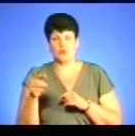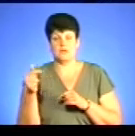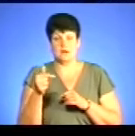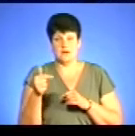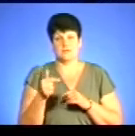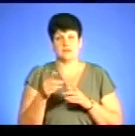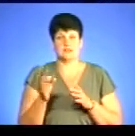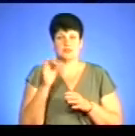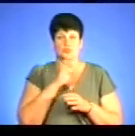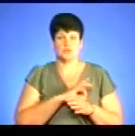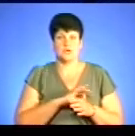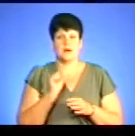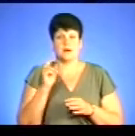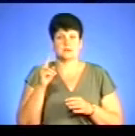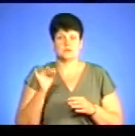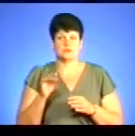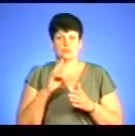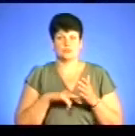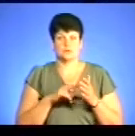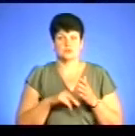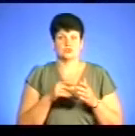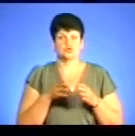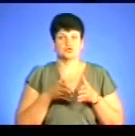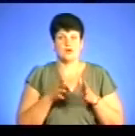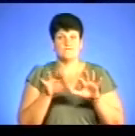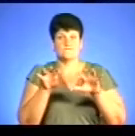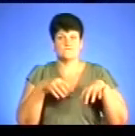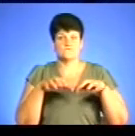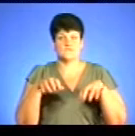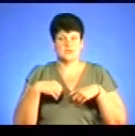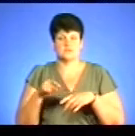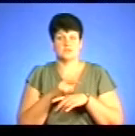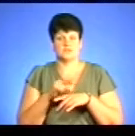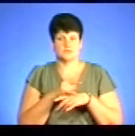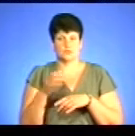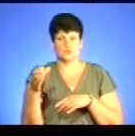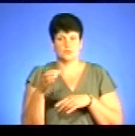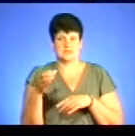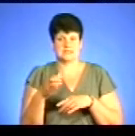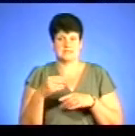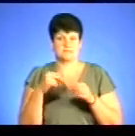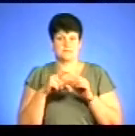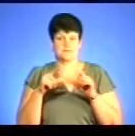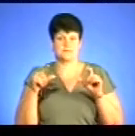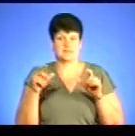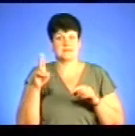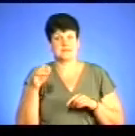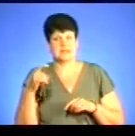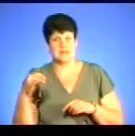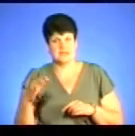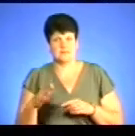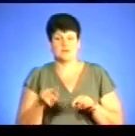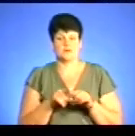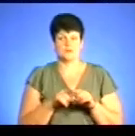надходження акцізного податку. шляхом вилучення даної продукції, фальсифікованої алкогольної продукції з мережі. Мережі з цехів. Я ще хотів